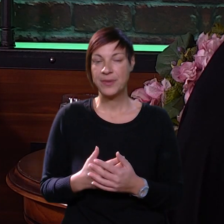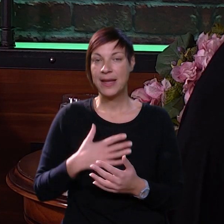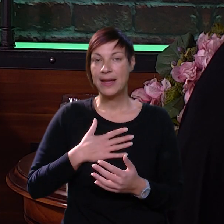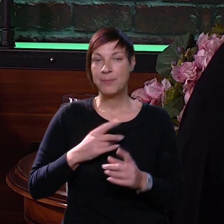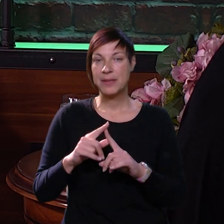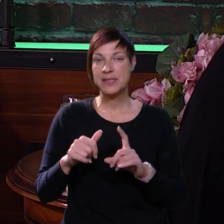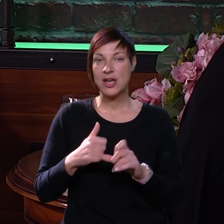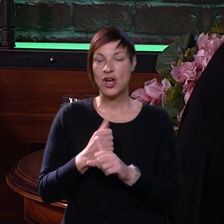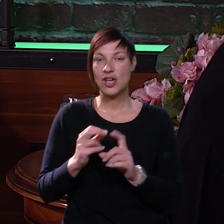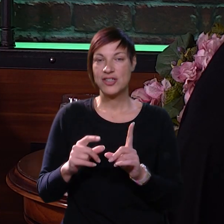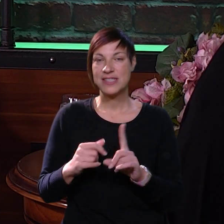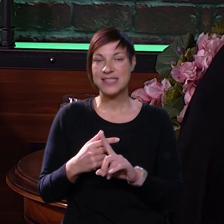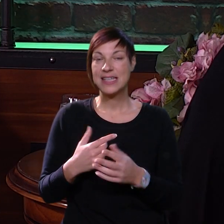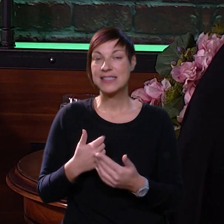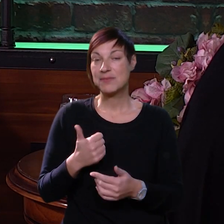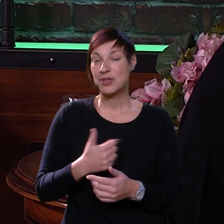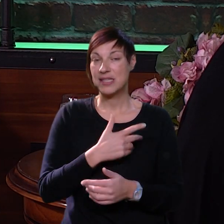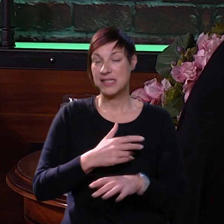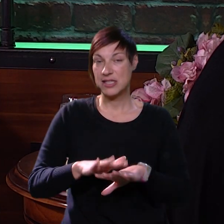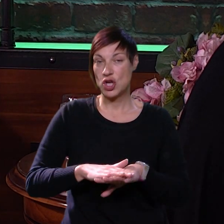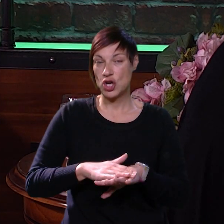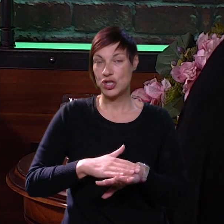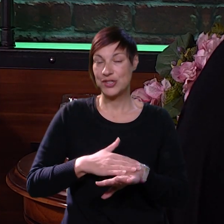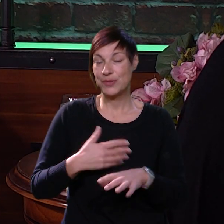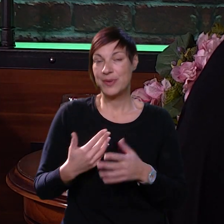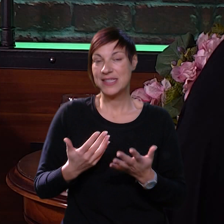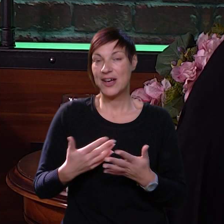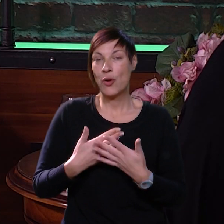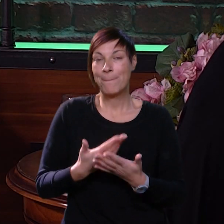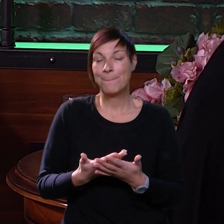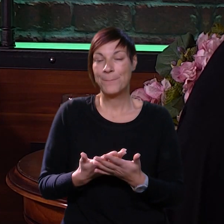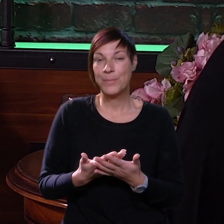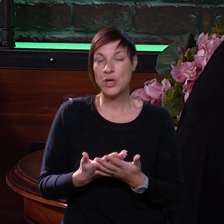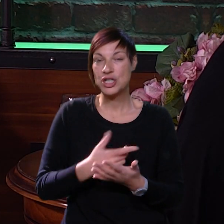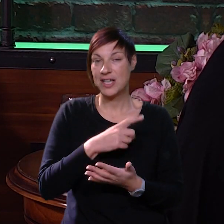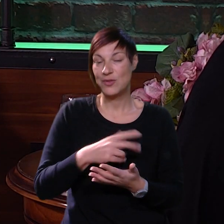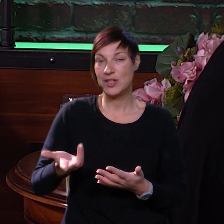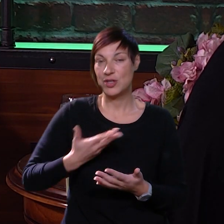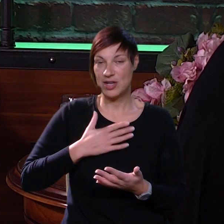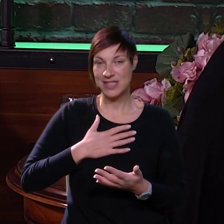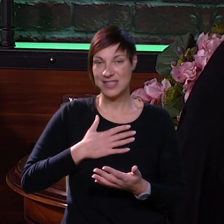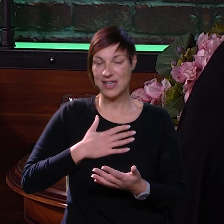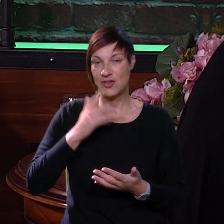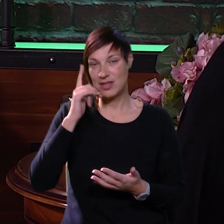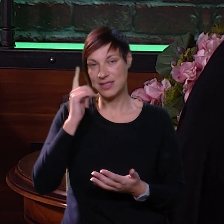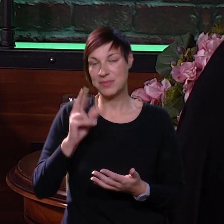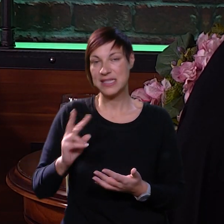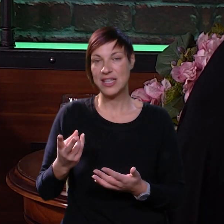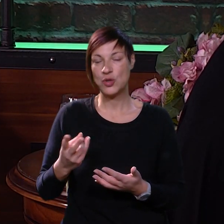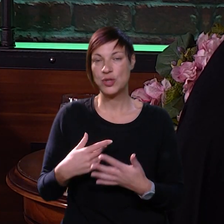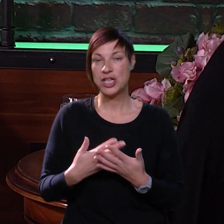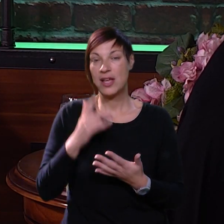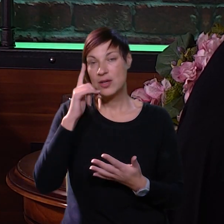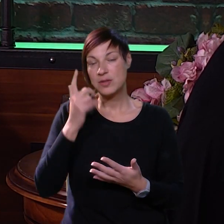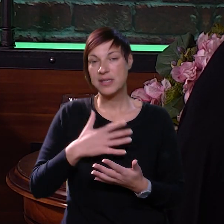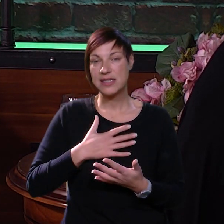Dakle, mi psiholozi smo isto ljudi sa osjećajima, ako možda ljudi koji dolaze kod nos misle